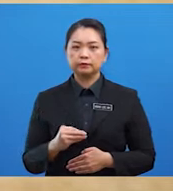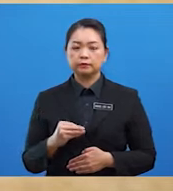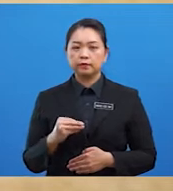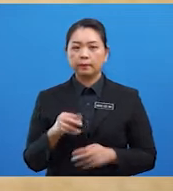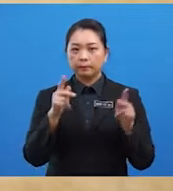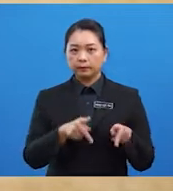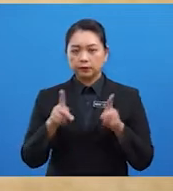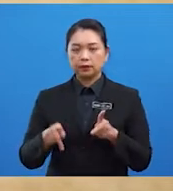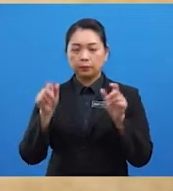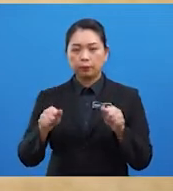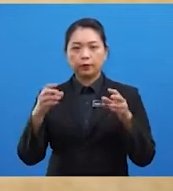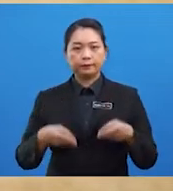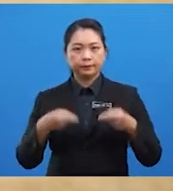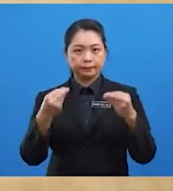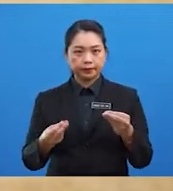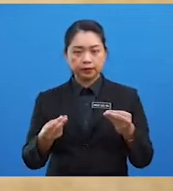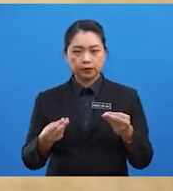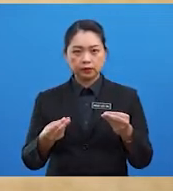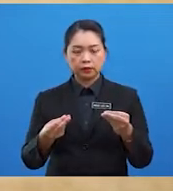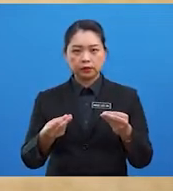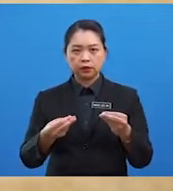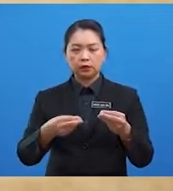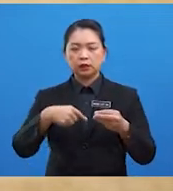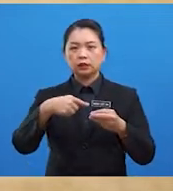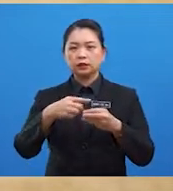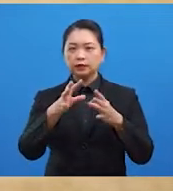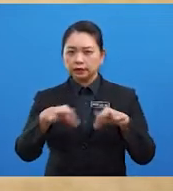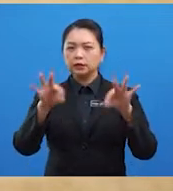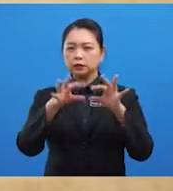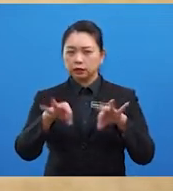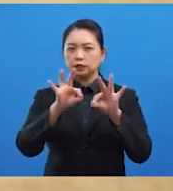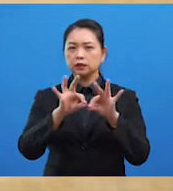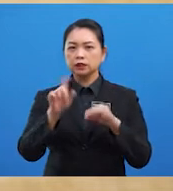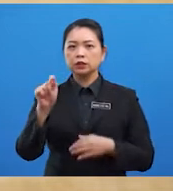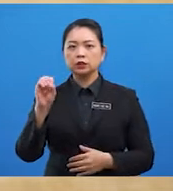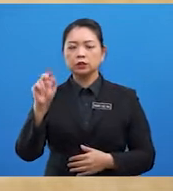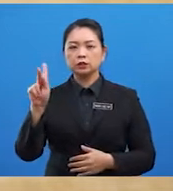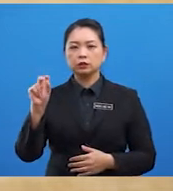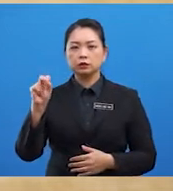memberikan latar belakang tokoh yang ditanya iaitu Ibnu Majid